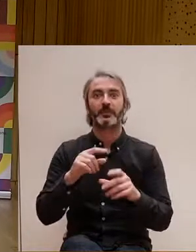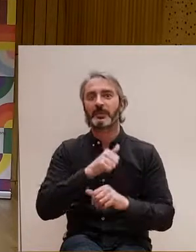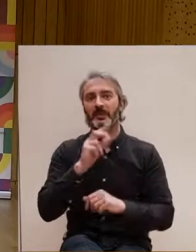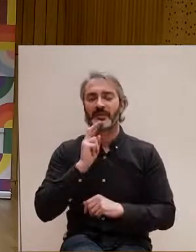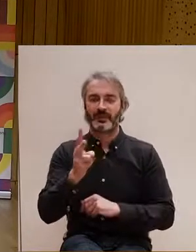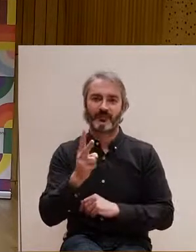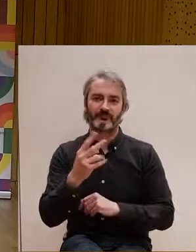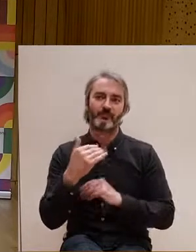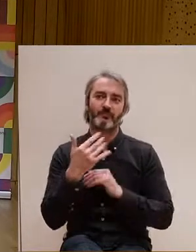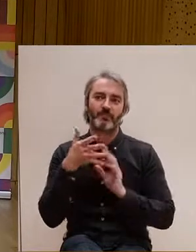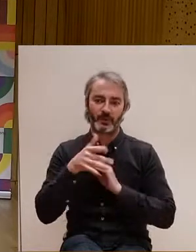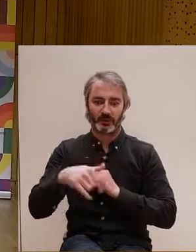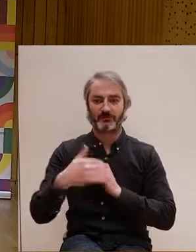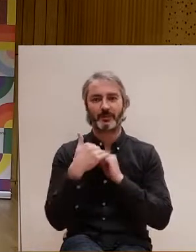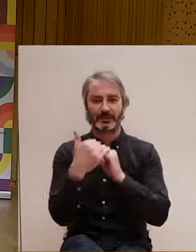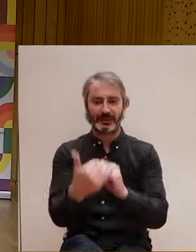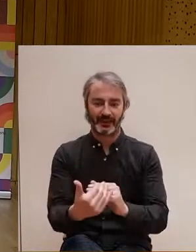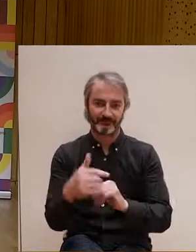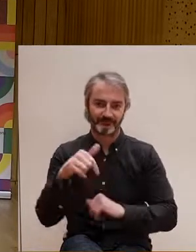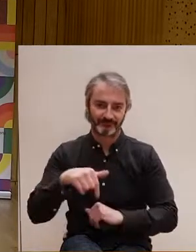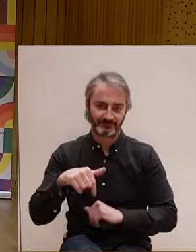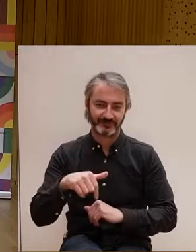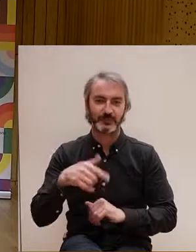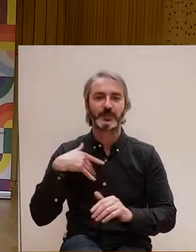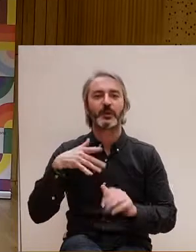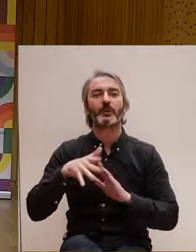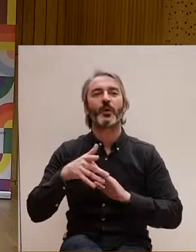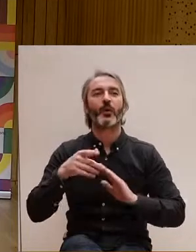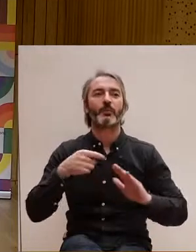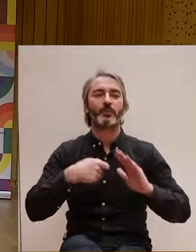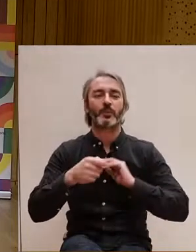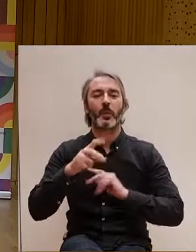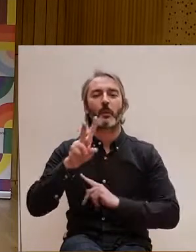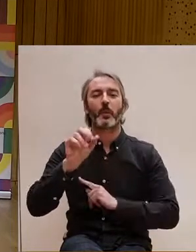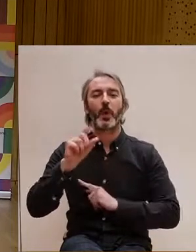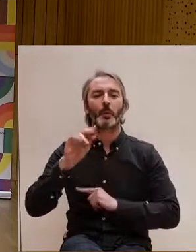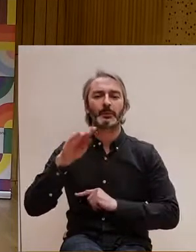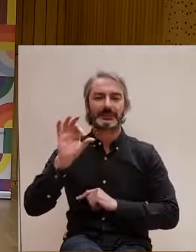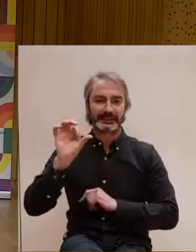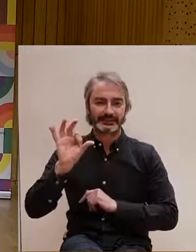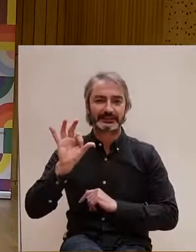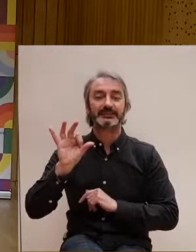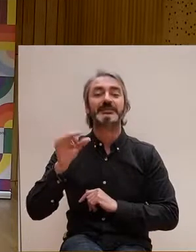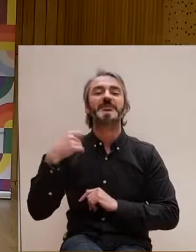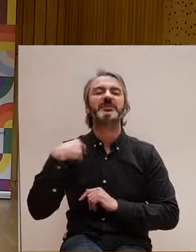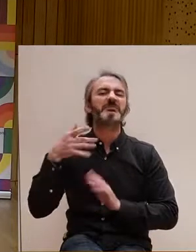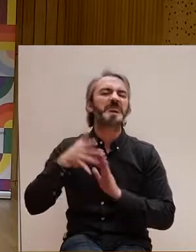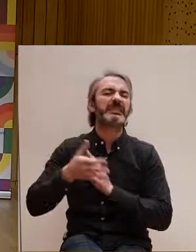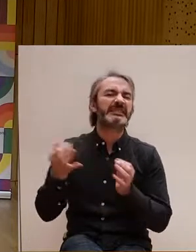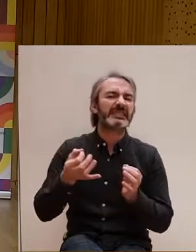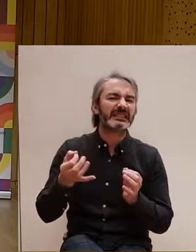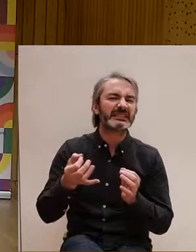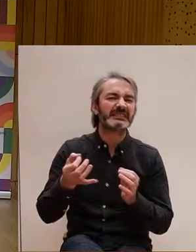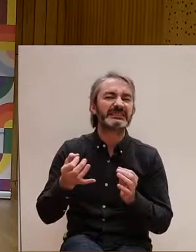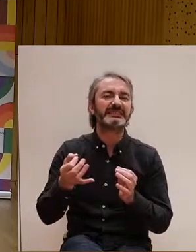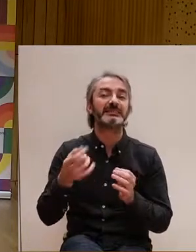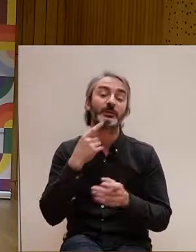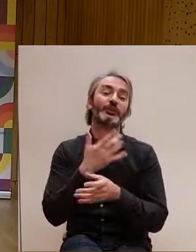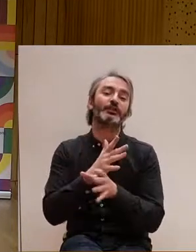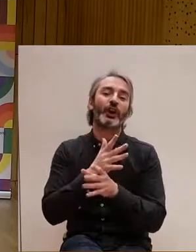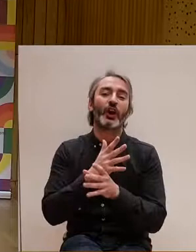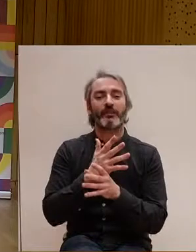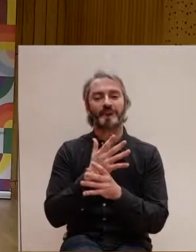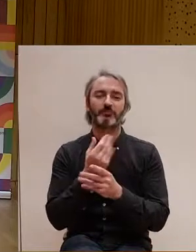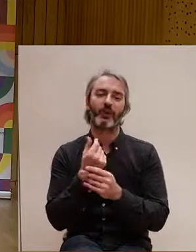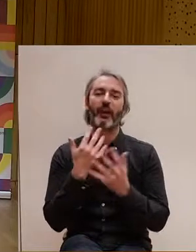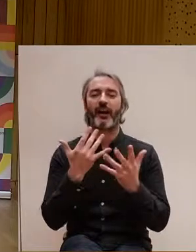veu al projecte de Voluptes. Aprofitarem aquesta xerrada per fer una mica de presentació del projecte de Voluptes, explicar què és volupte geocaròtic i també